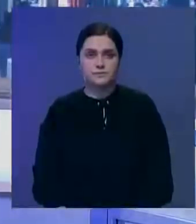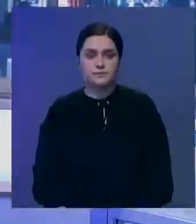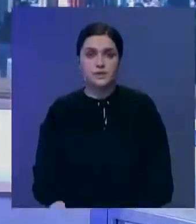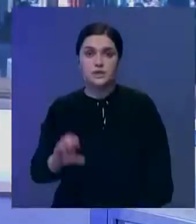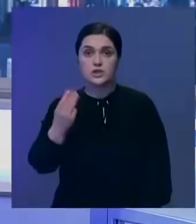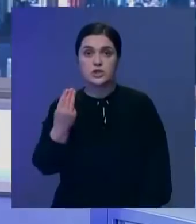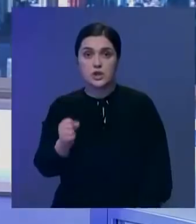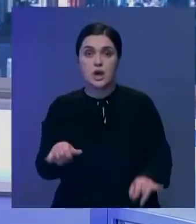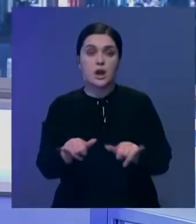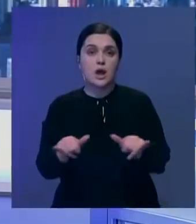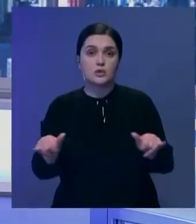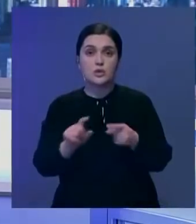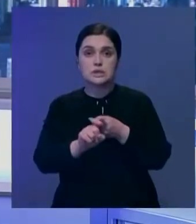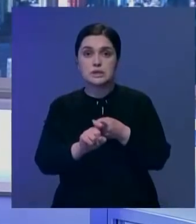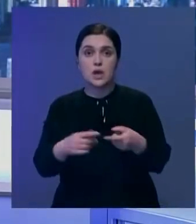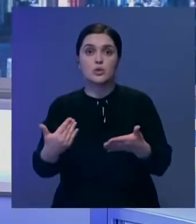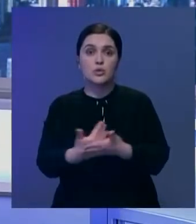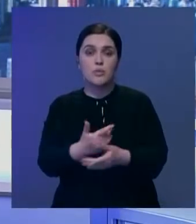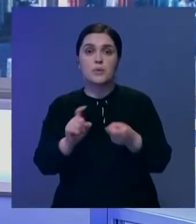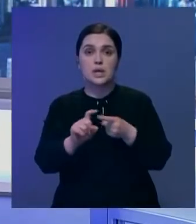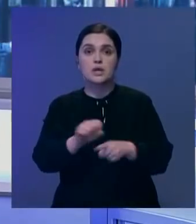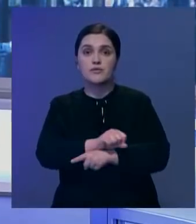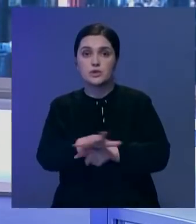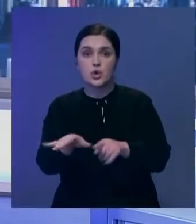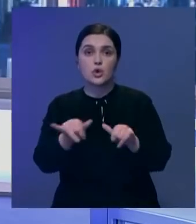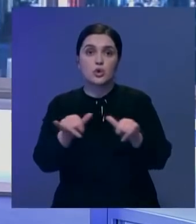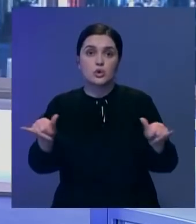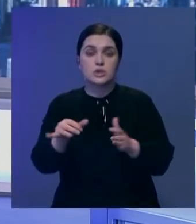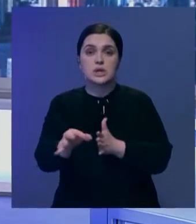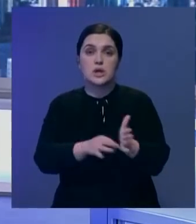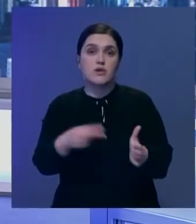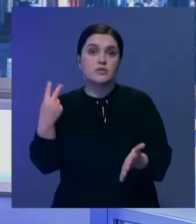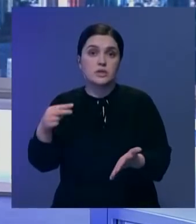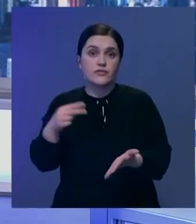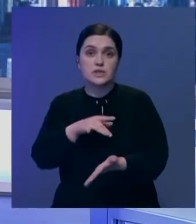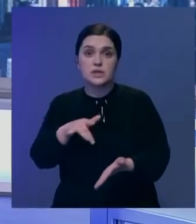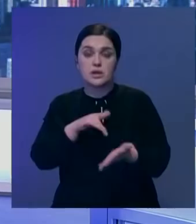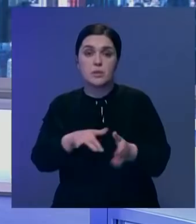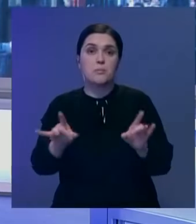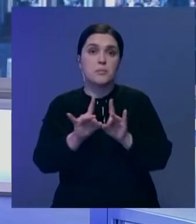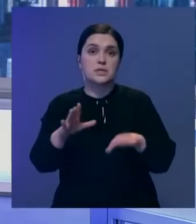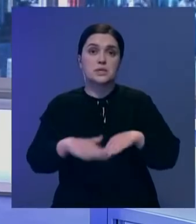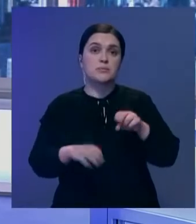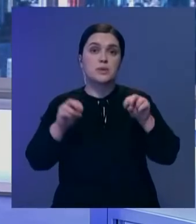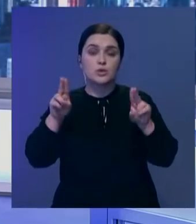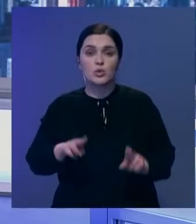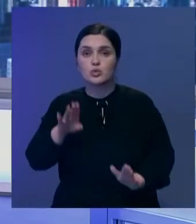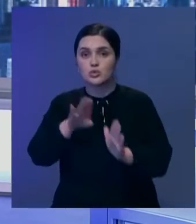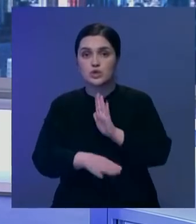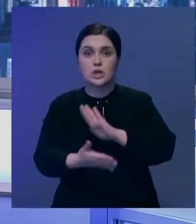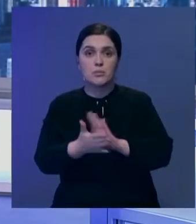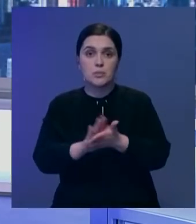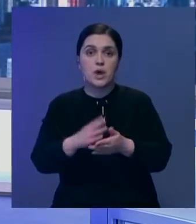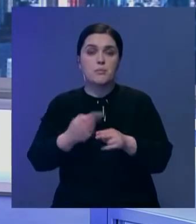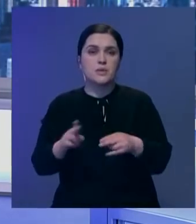В США растет число заражений новыми штаммами коронавируса. Рост наблюдается сразу в 20 штатах. По словам специалистов, к